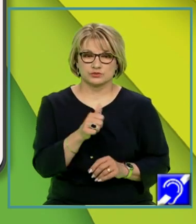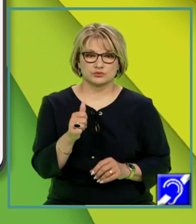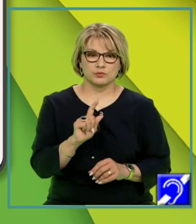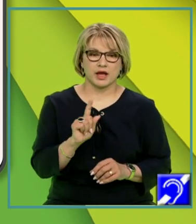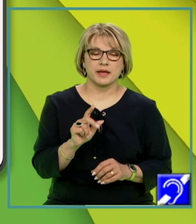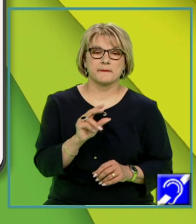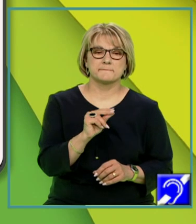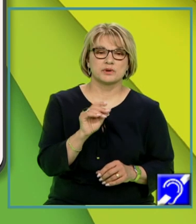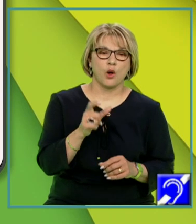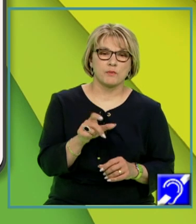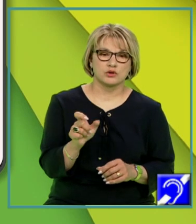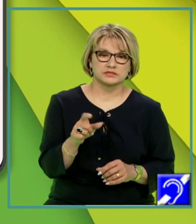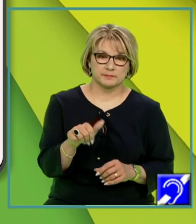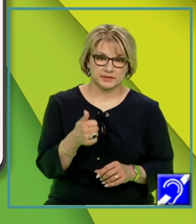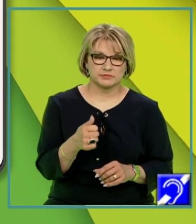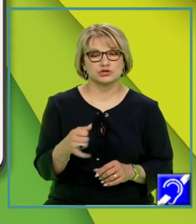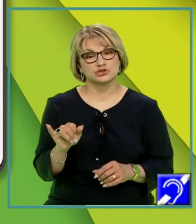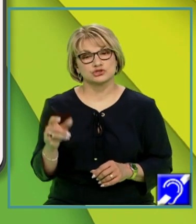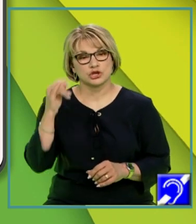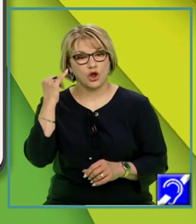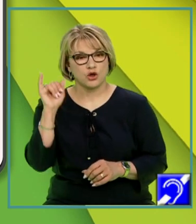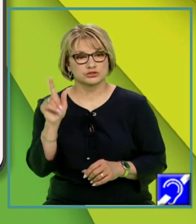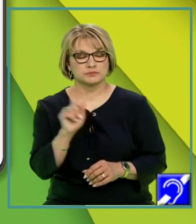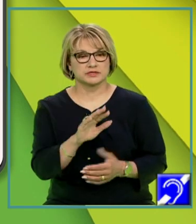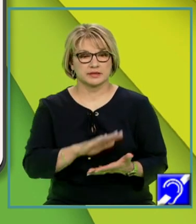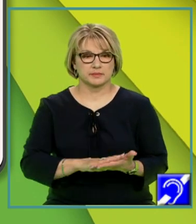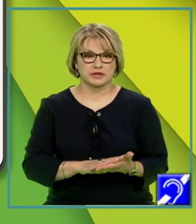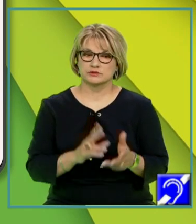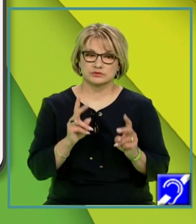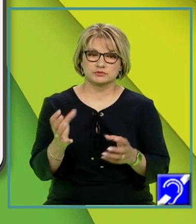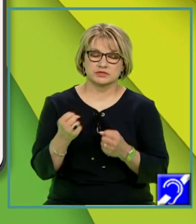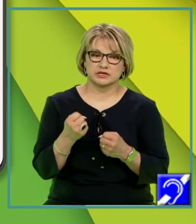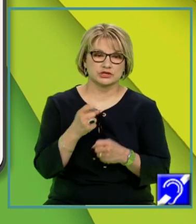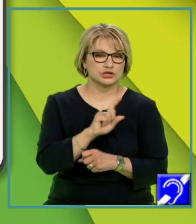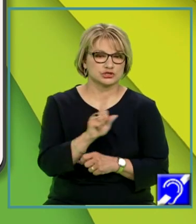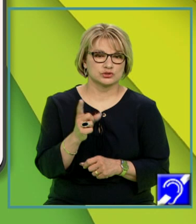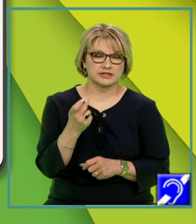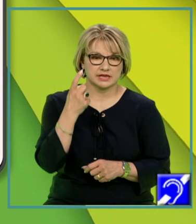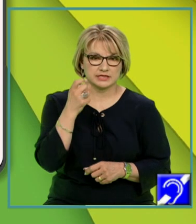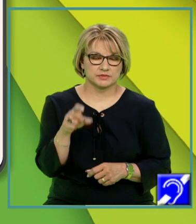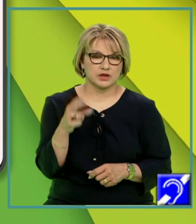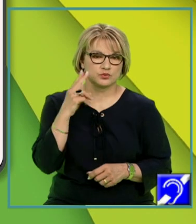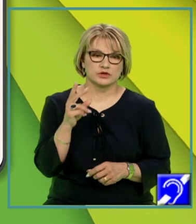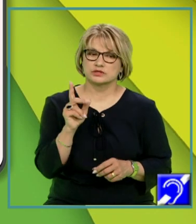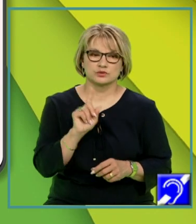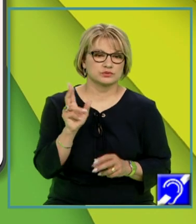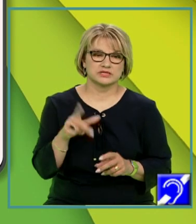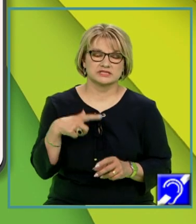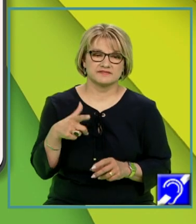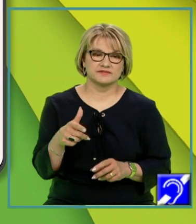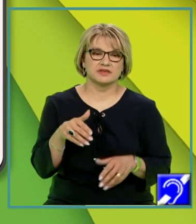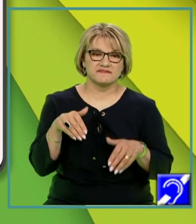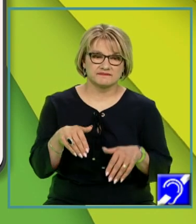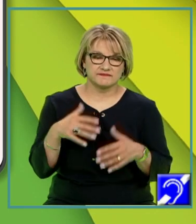ci și conceptele ei de bază, nu trebuie deci să fie luate niciodată din experiență, căci cunoașterea nu trebuie să fie fizică, ci metafizică, adică o